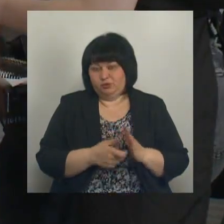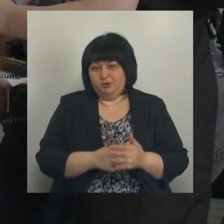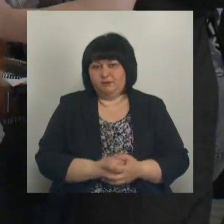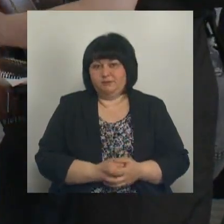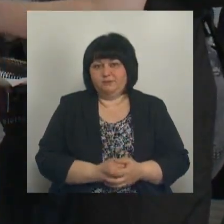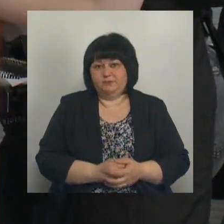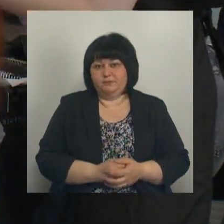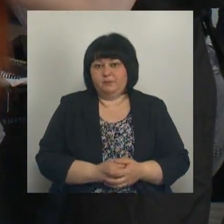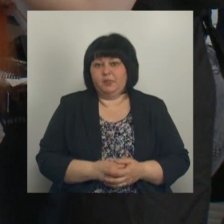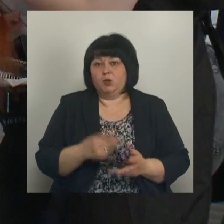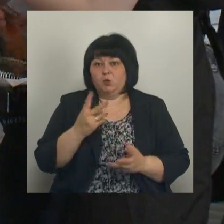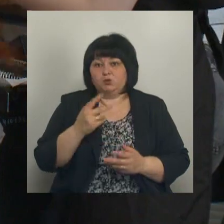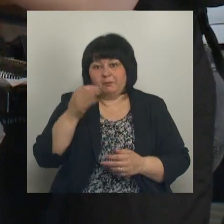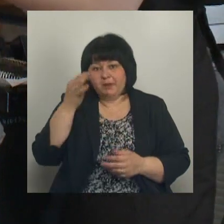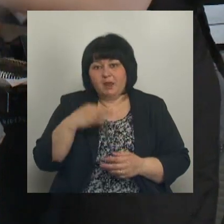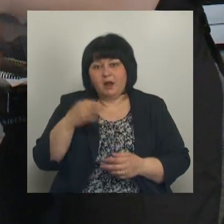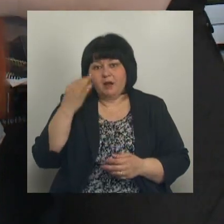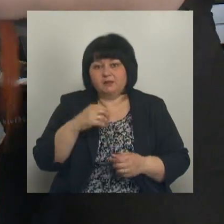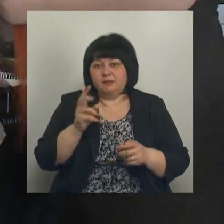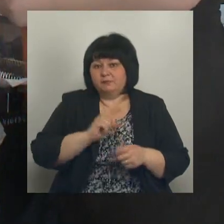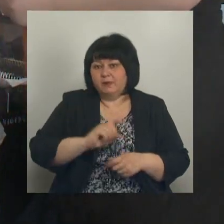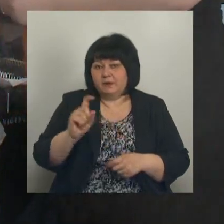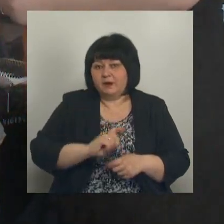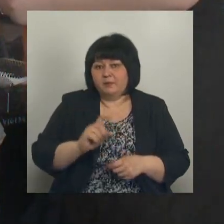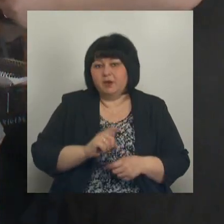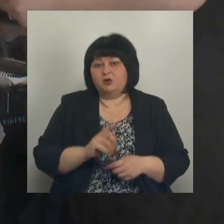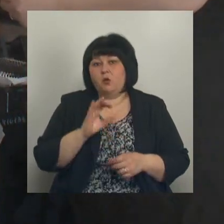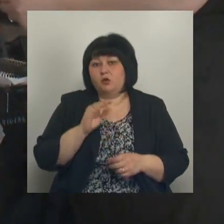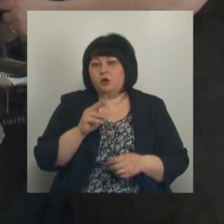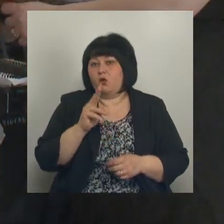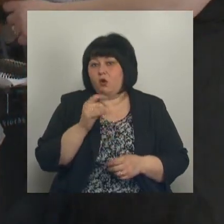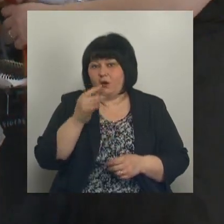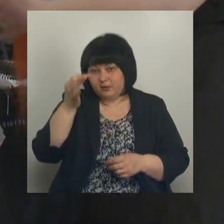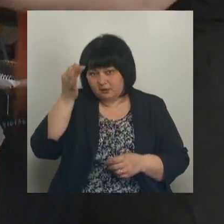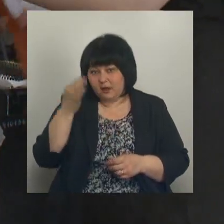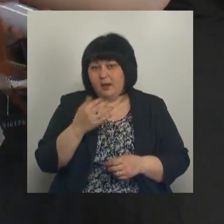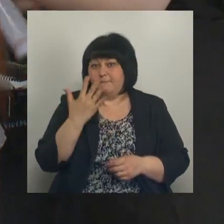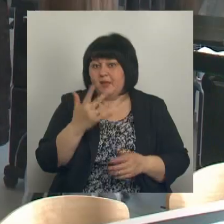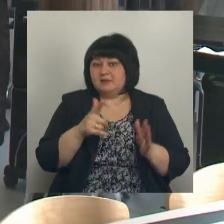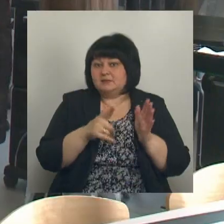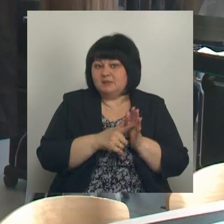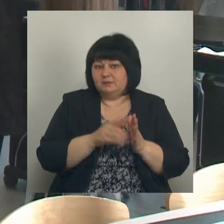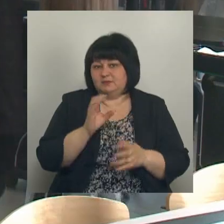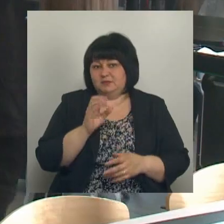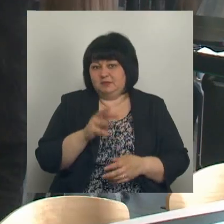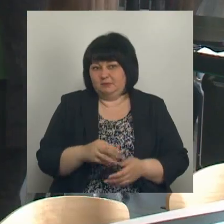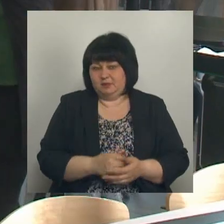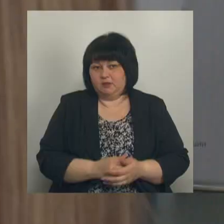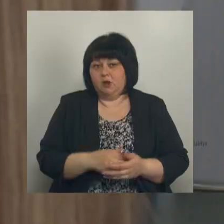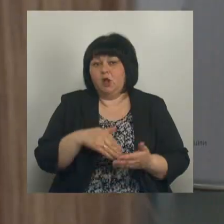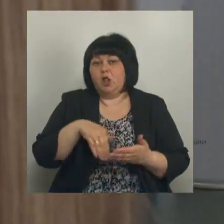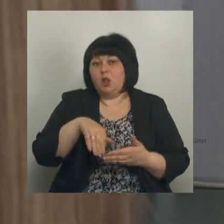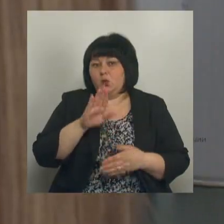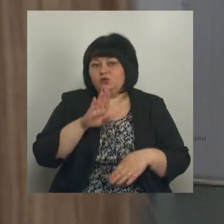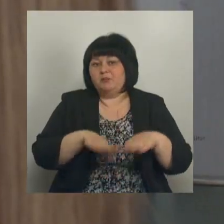Пряди прорабатываем на расстоянии от корней 5-7 сантиметров. Лучшие